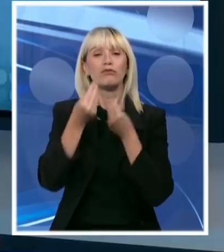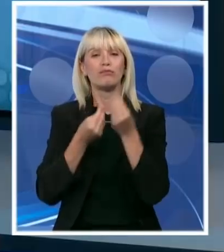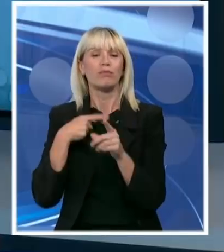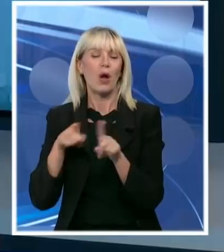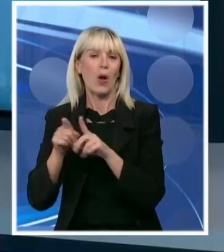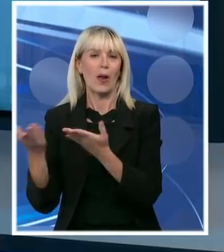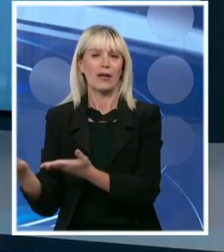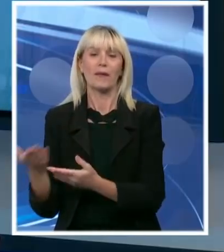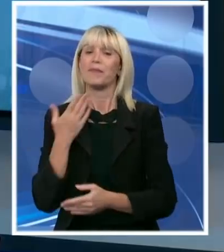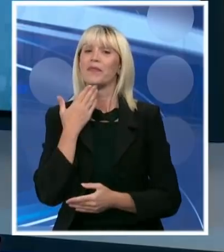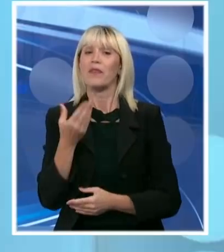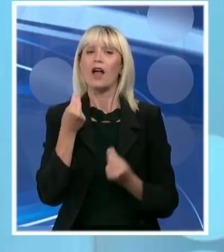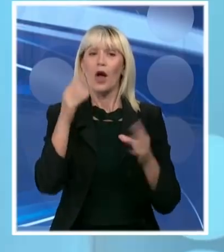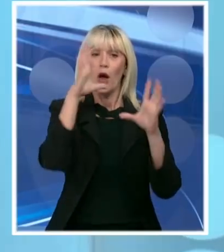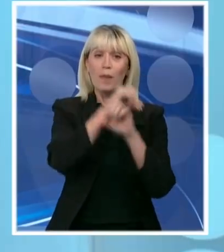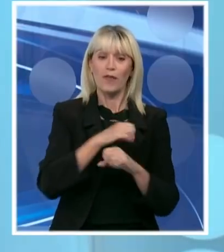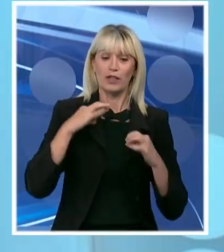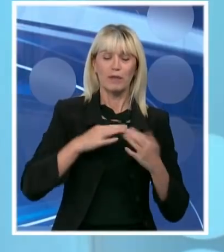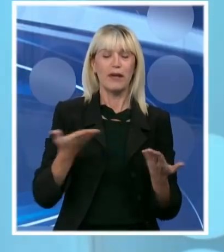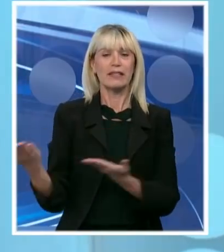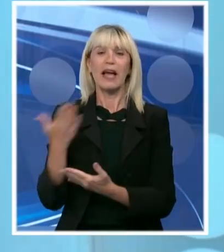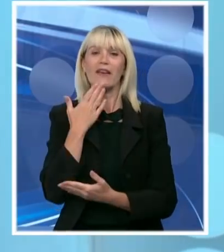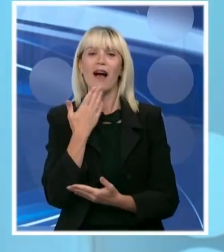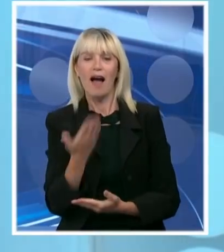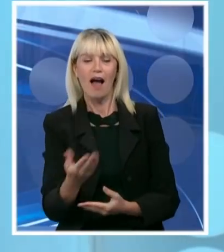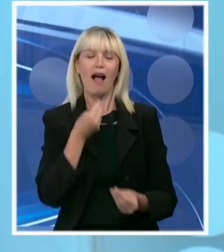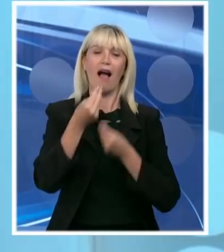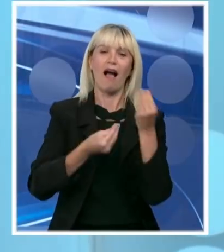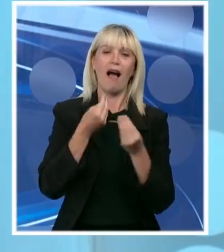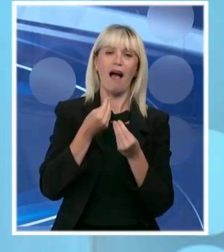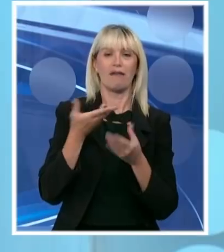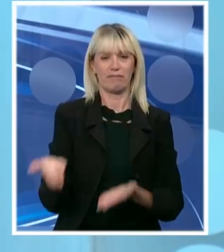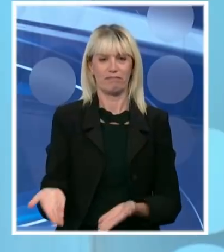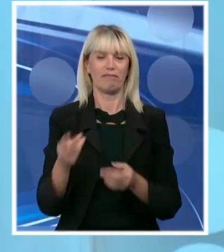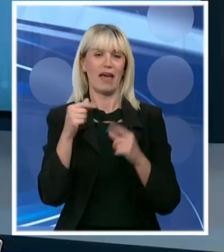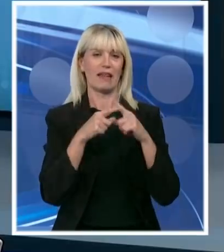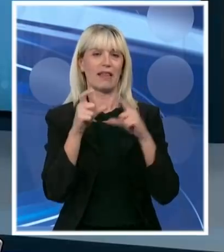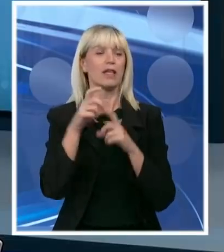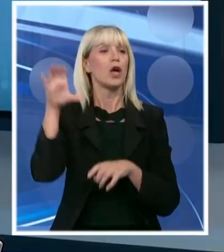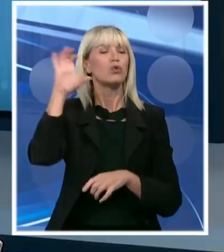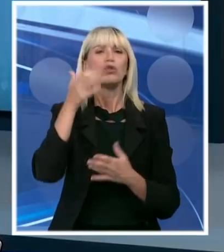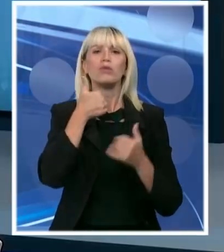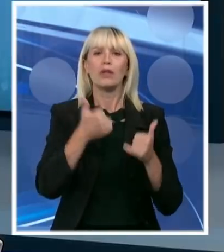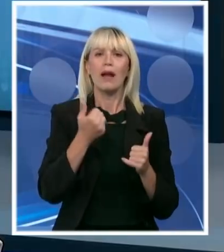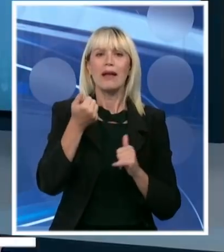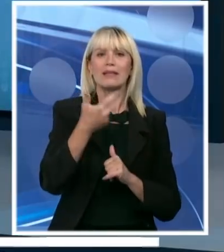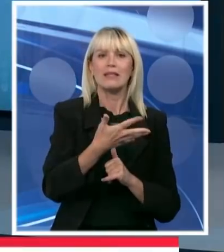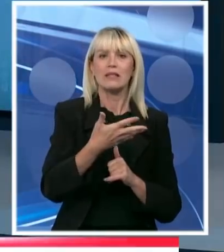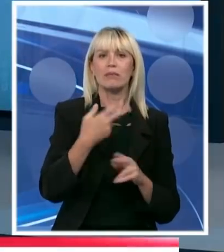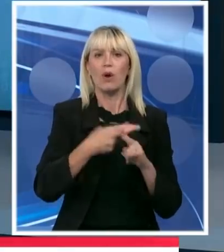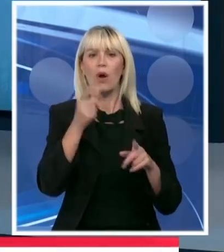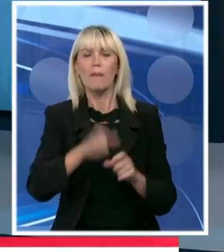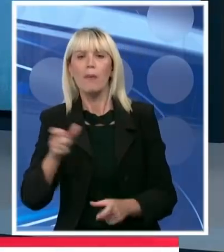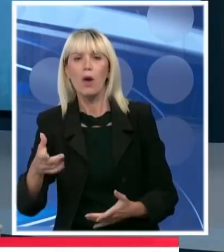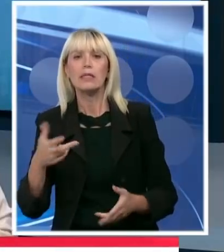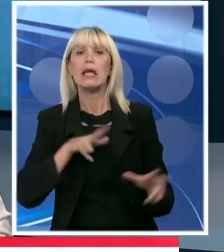Hvala predsniče, dobroveče, hvala što govorite za RTS. Čuli smo zajedno brojke današnje. Ministar Lončar kaže, nema mesta panici, ali opet